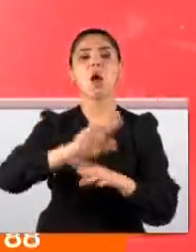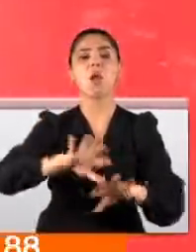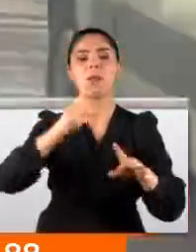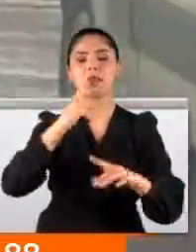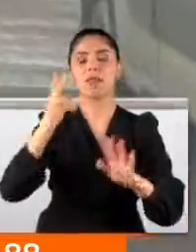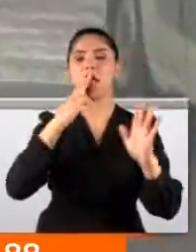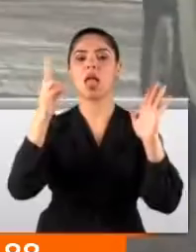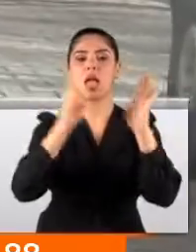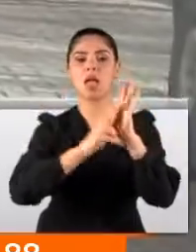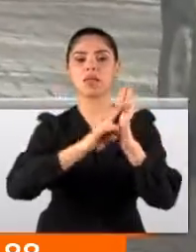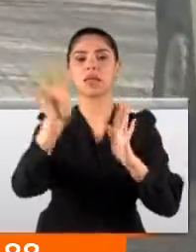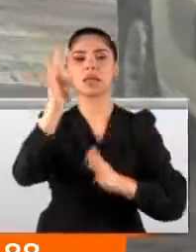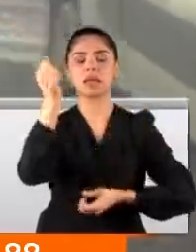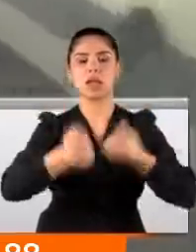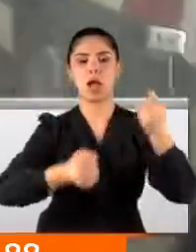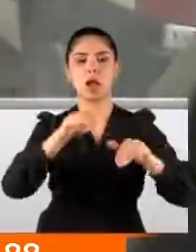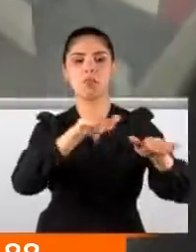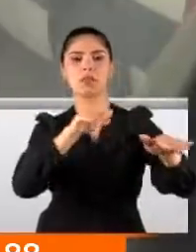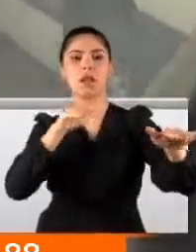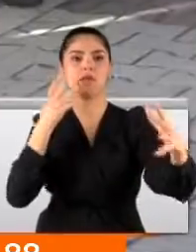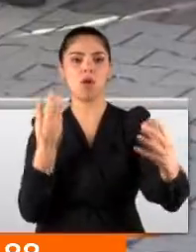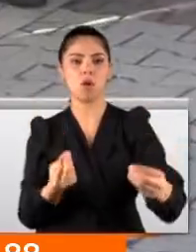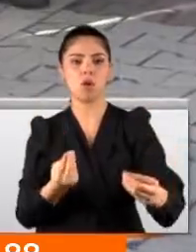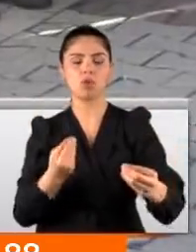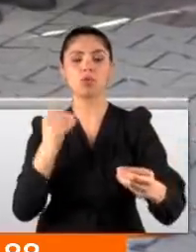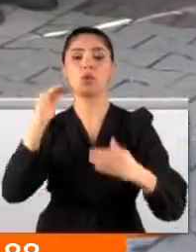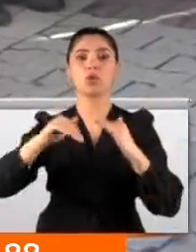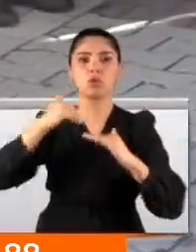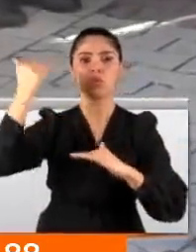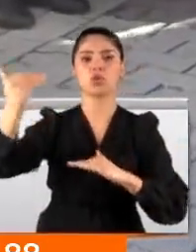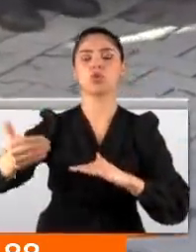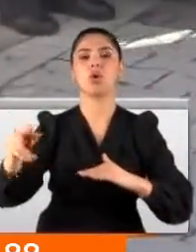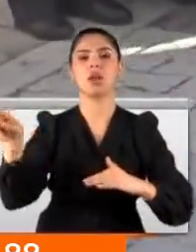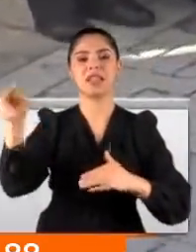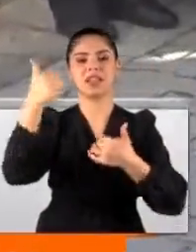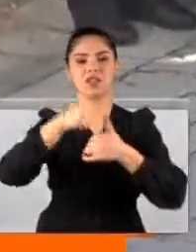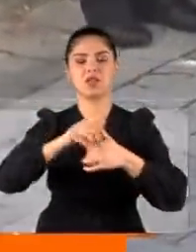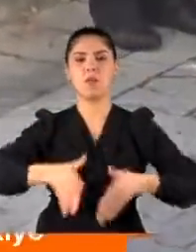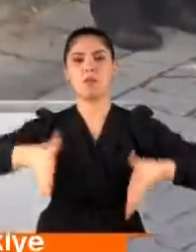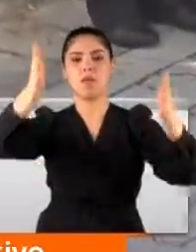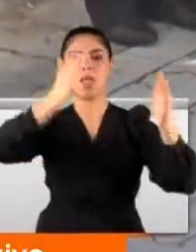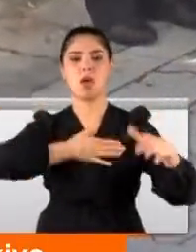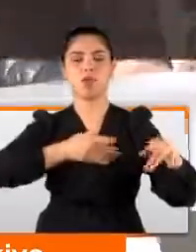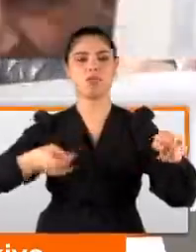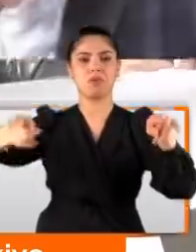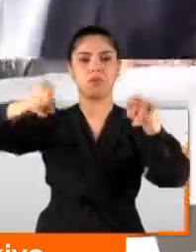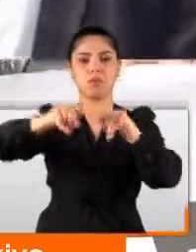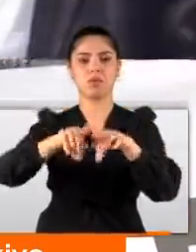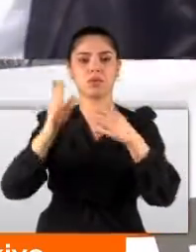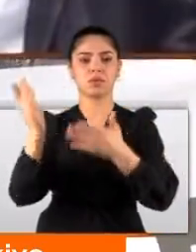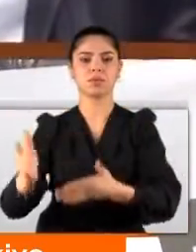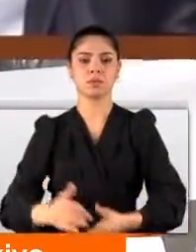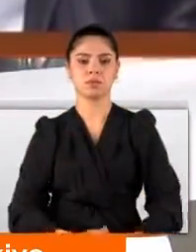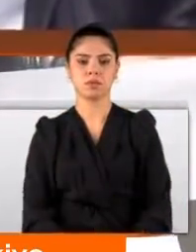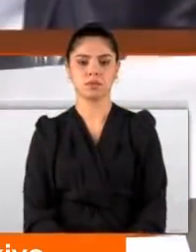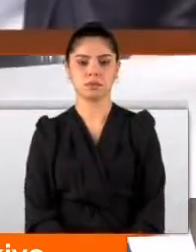yapıştırılan yaklaşık 40 araçlık konvoy oluşturuldu. Ardından Yıldız çiftinin yaşadığı binanın önüne geldiler. Ben yavrumu bu